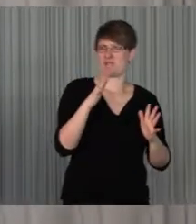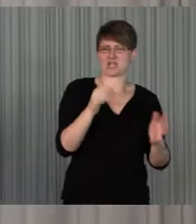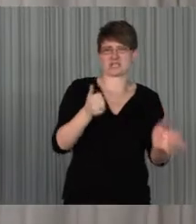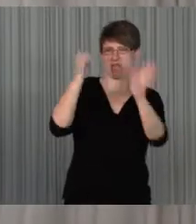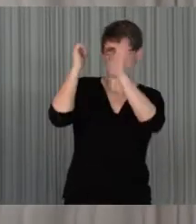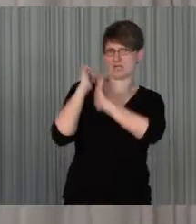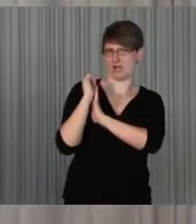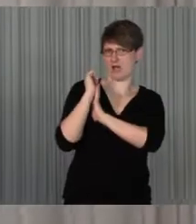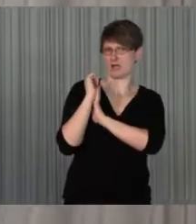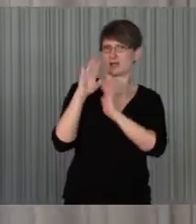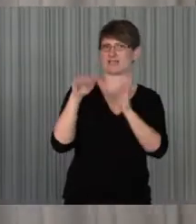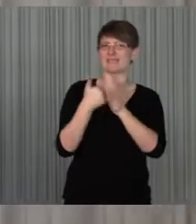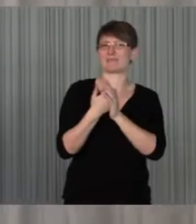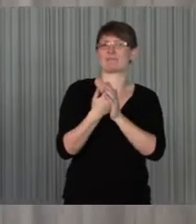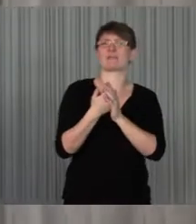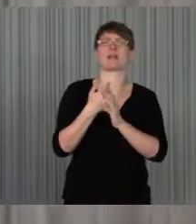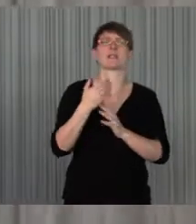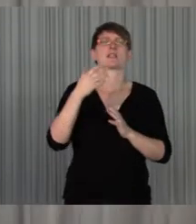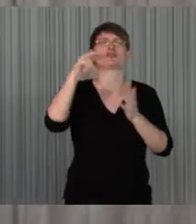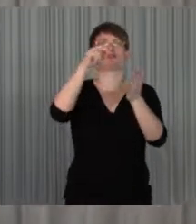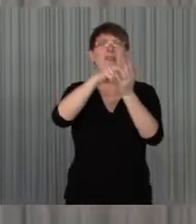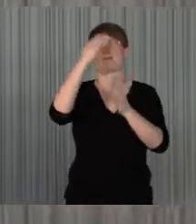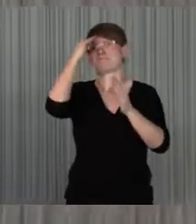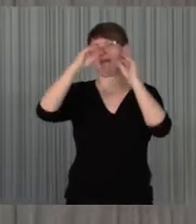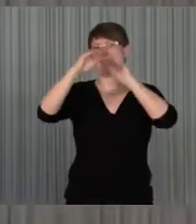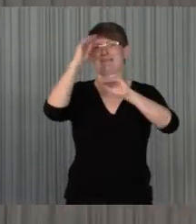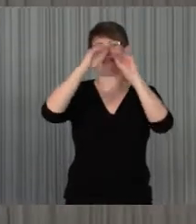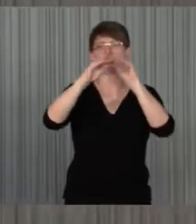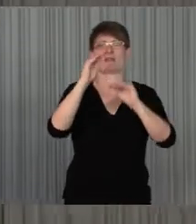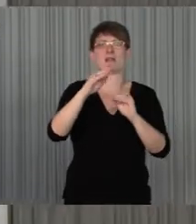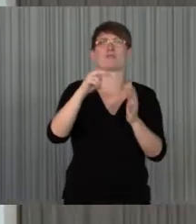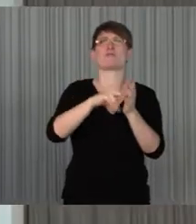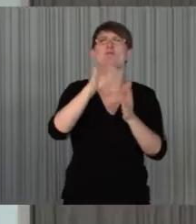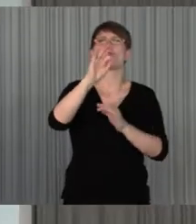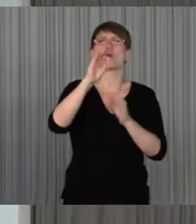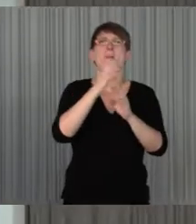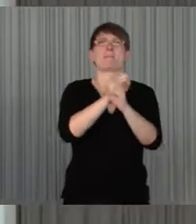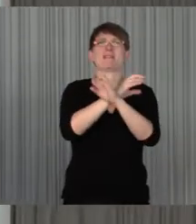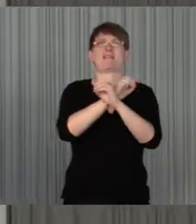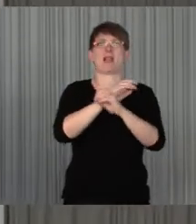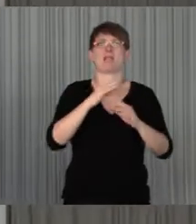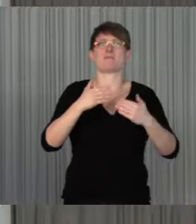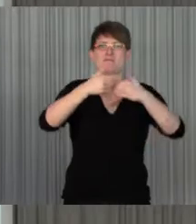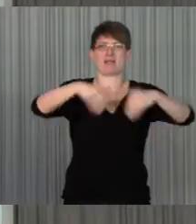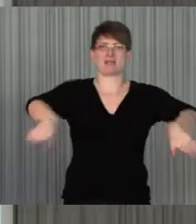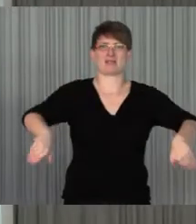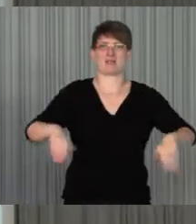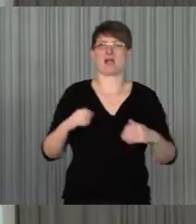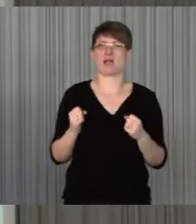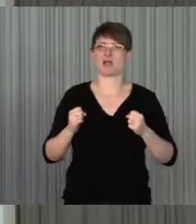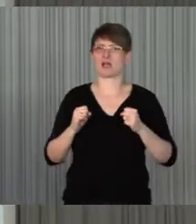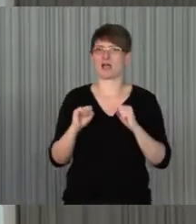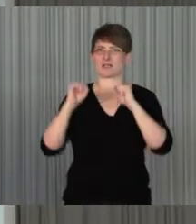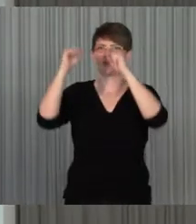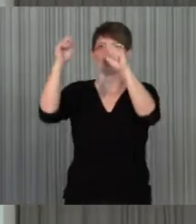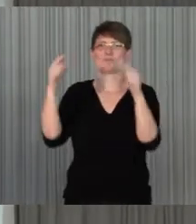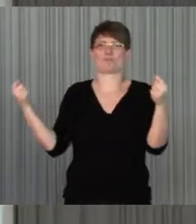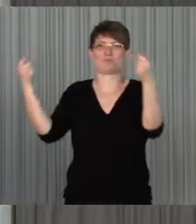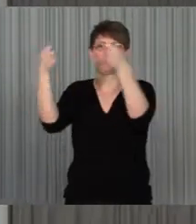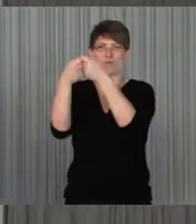Jahren sozusagen eine Meldestelle für digitale Barrieren, die ist vom Aktionsprojekt für barrierefreie